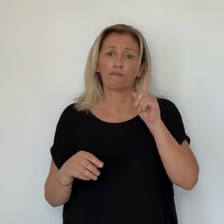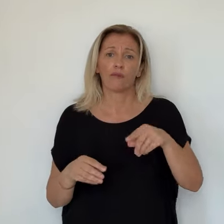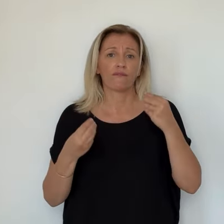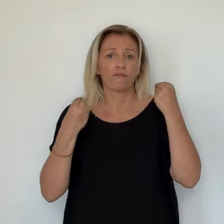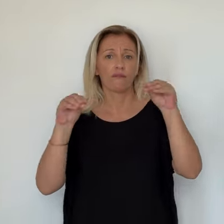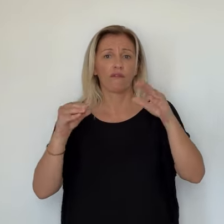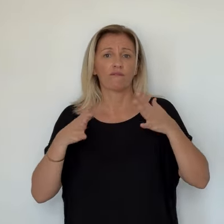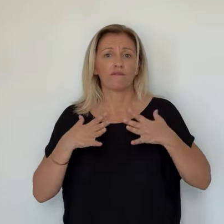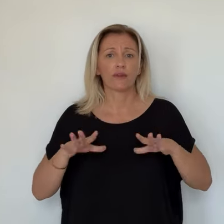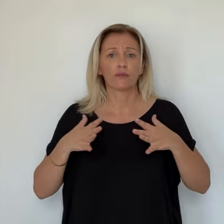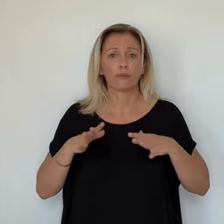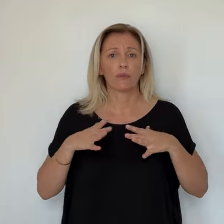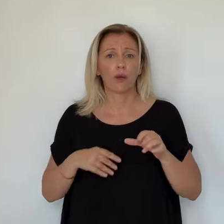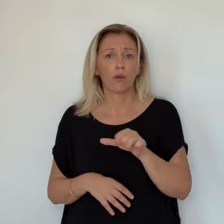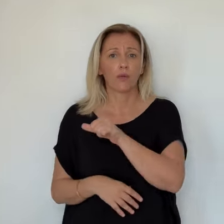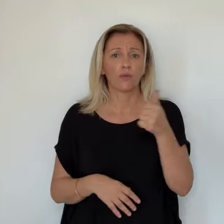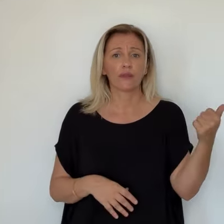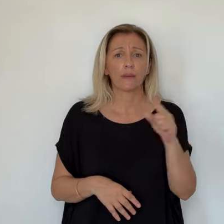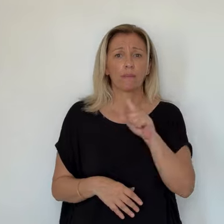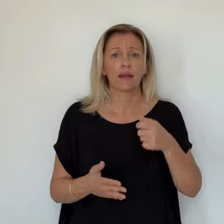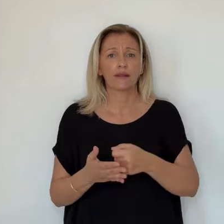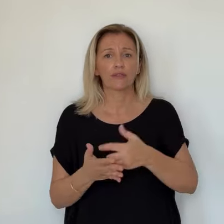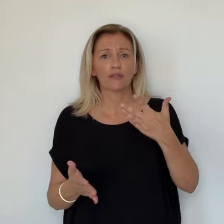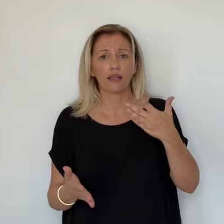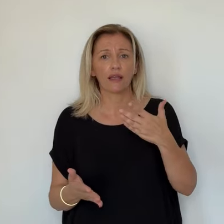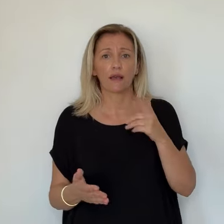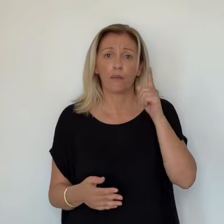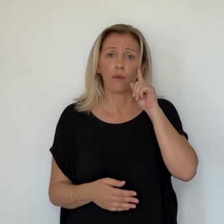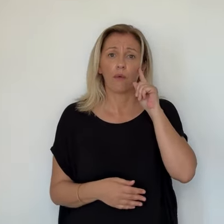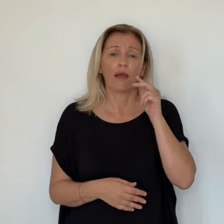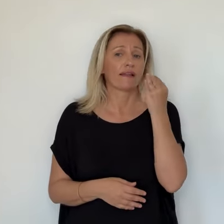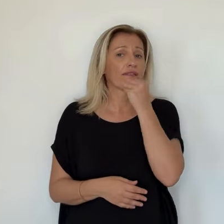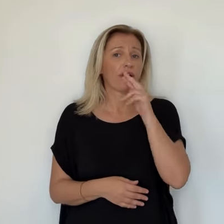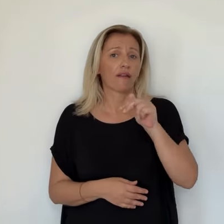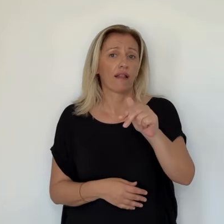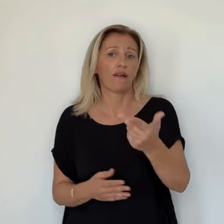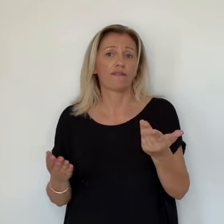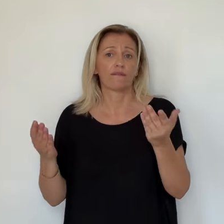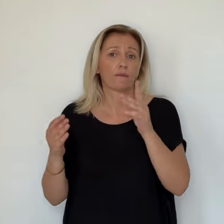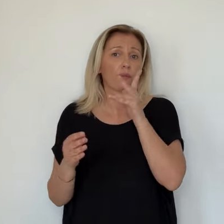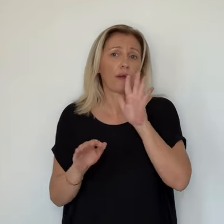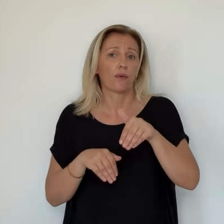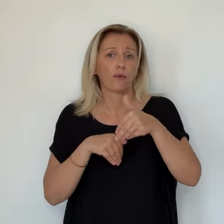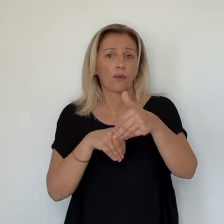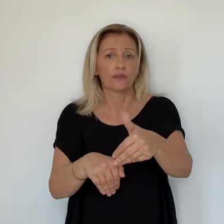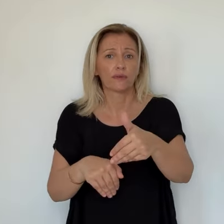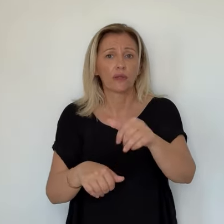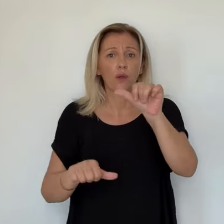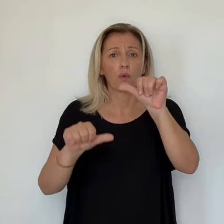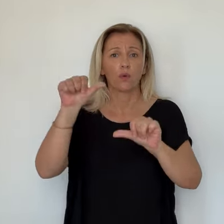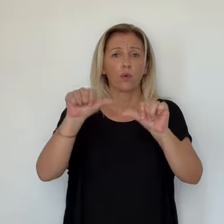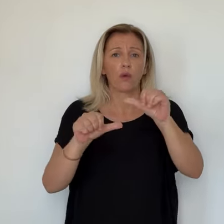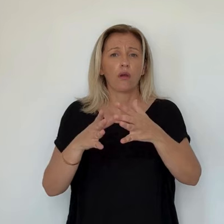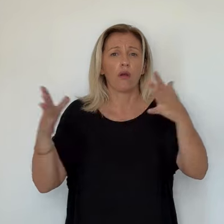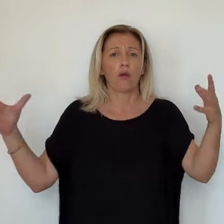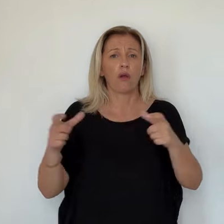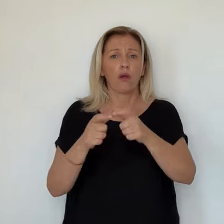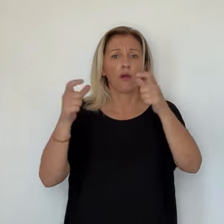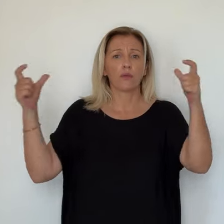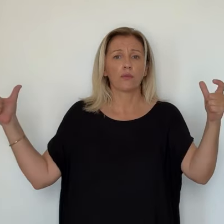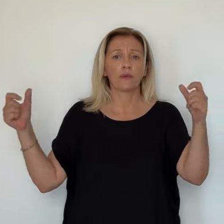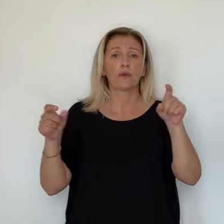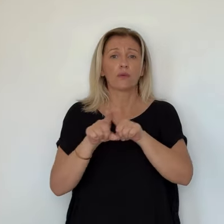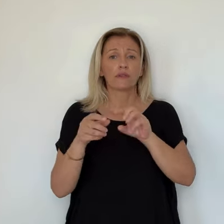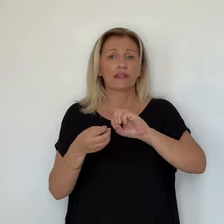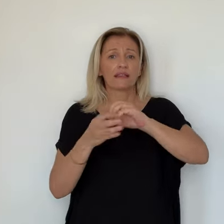la saison 2024 marque ses dernières soldes. Face à ces énormes concurrents, va dire, une